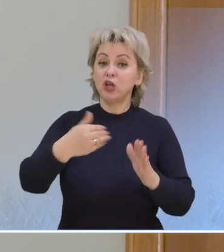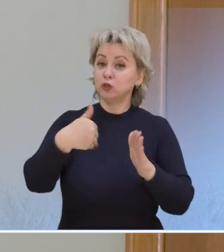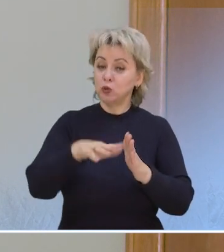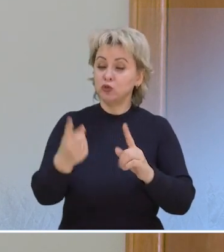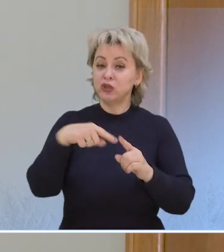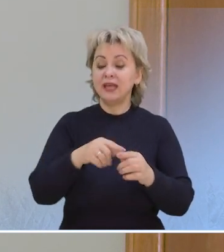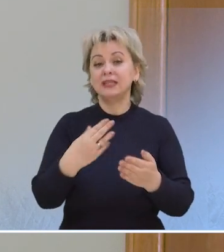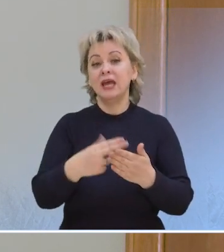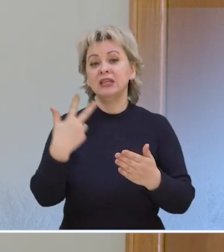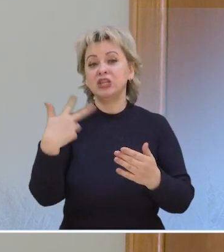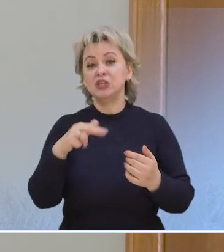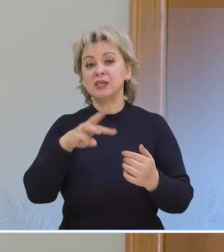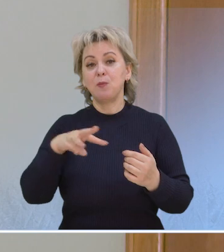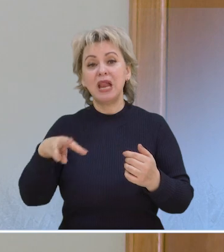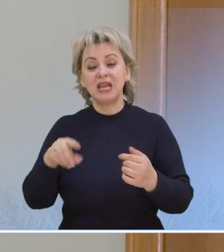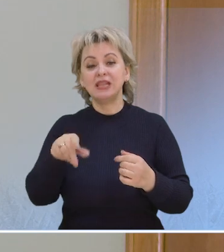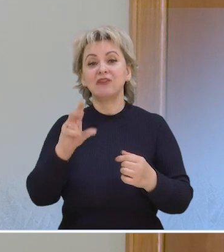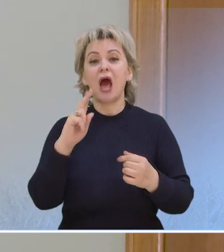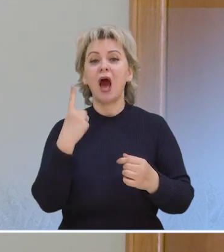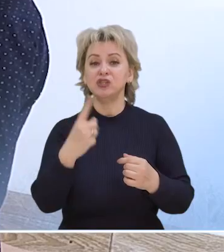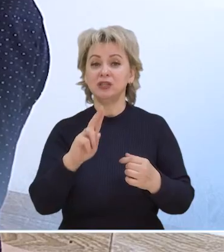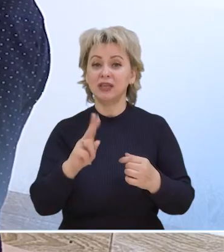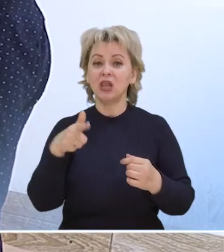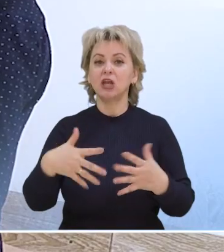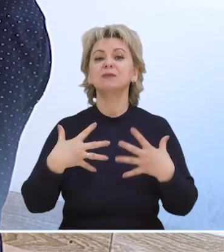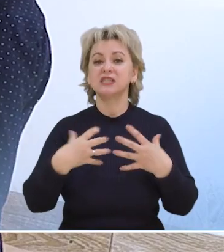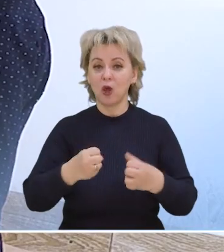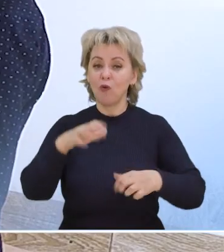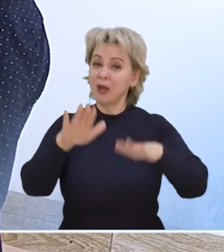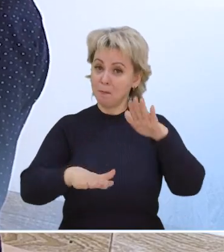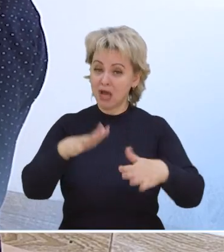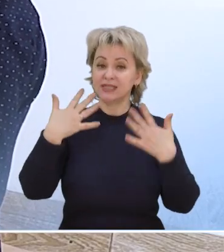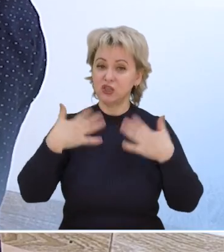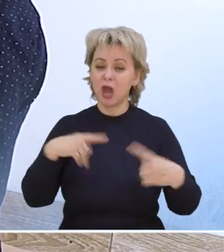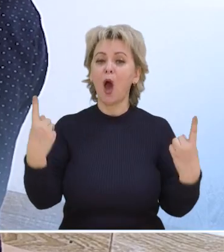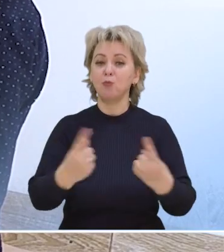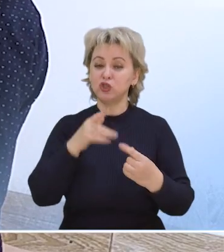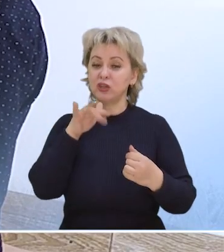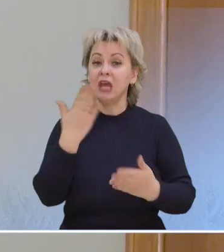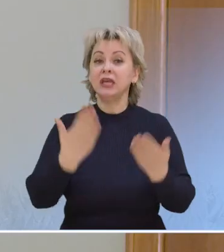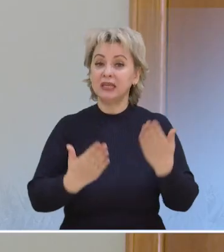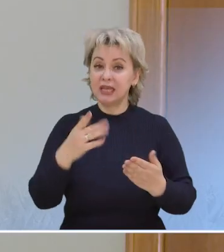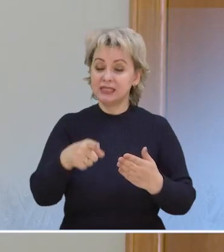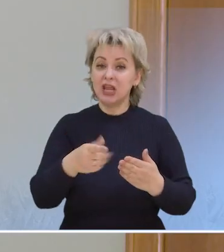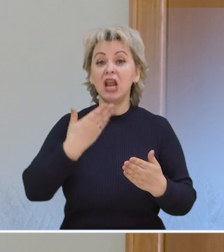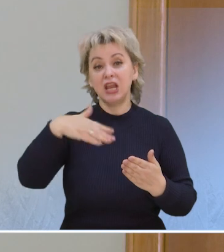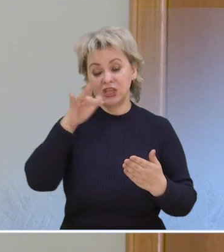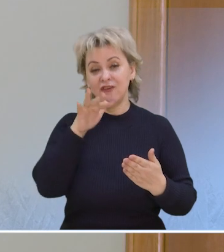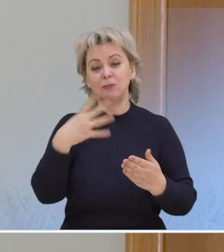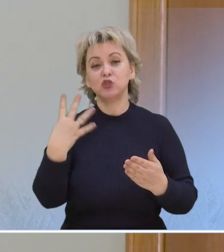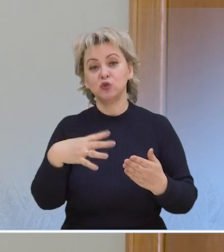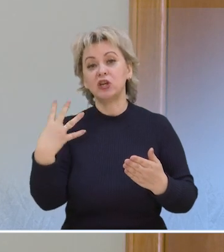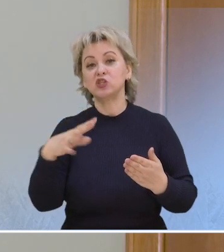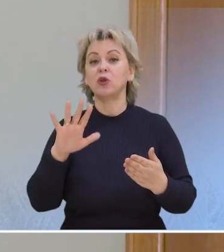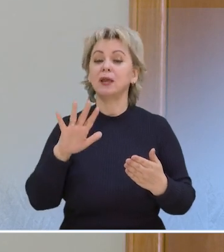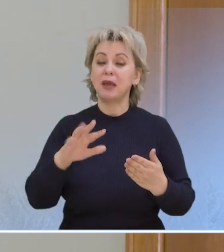на сегодняшний день это где-то 30 мл на килограмм здоровой нормальной массы тела. В обычное время, если это говорит о летнем периоде,